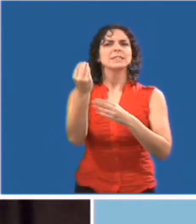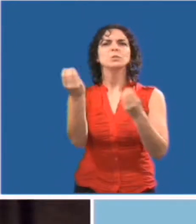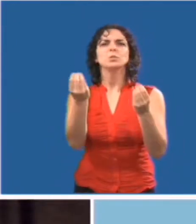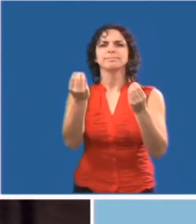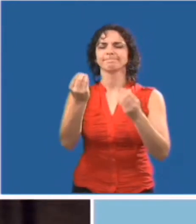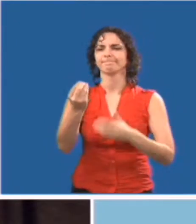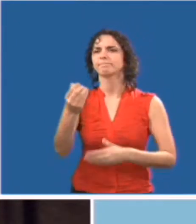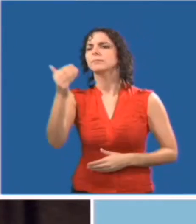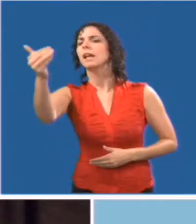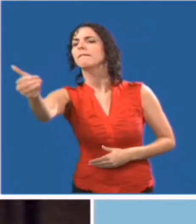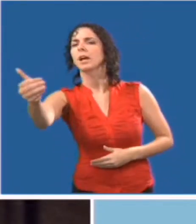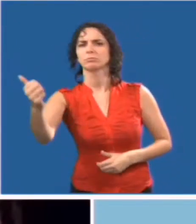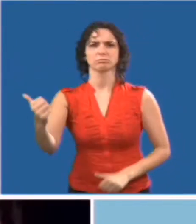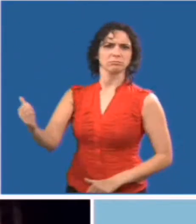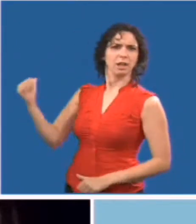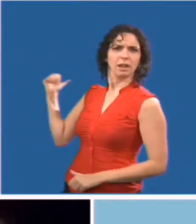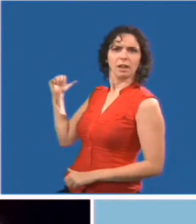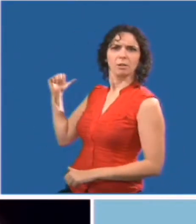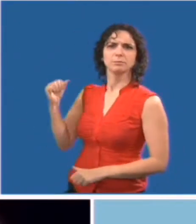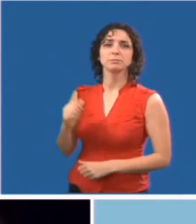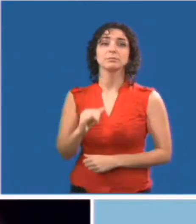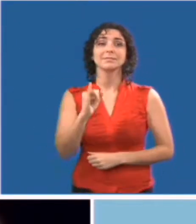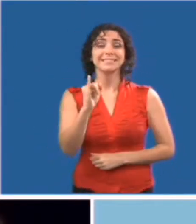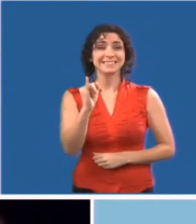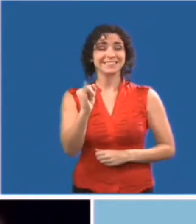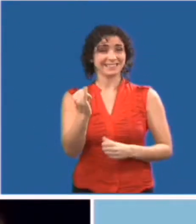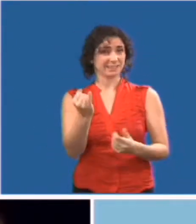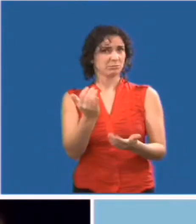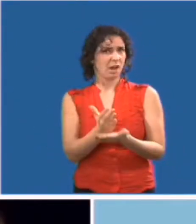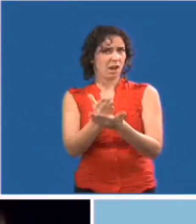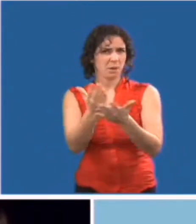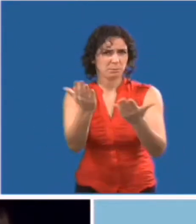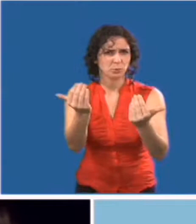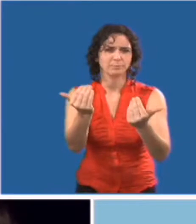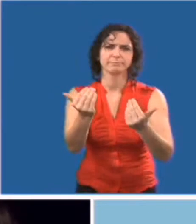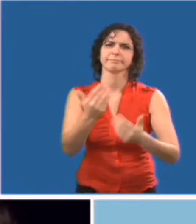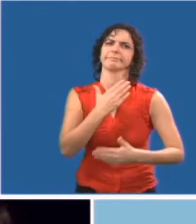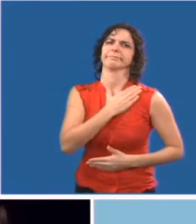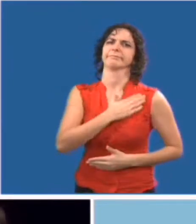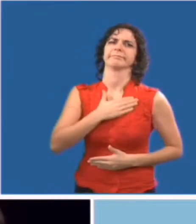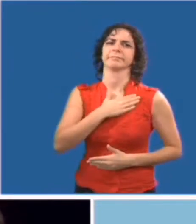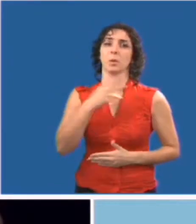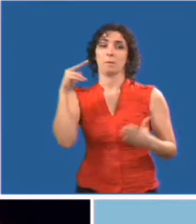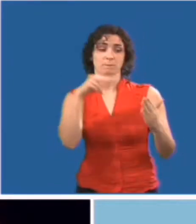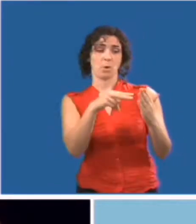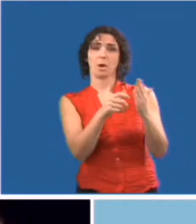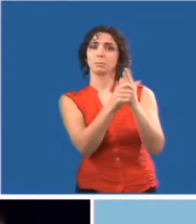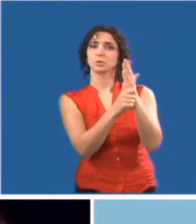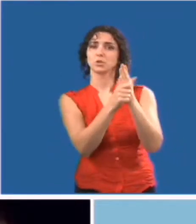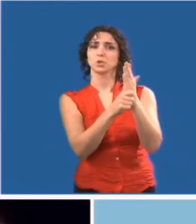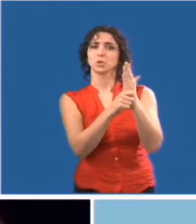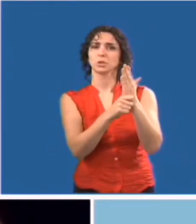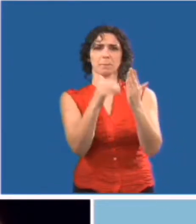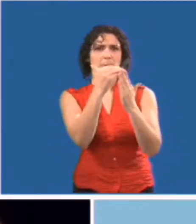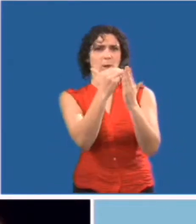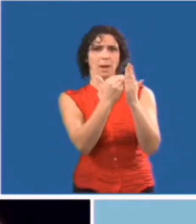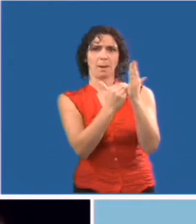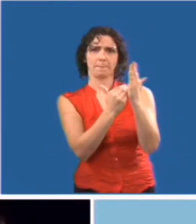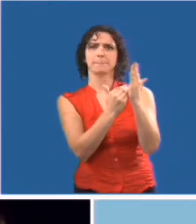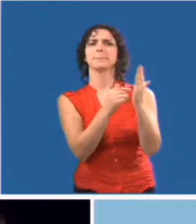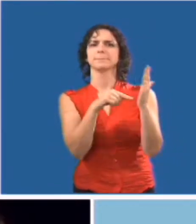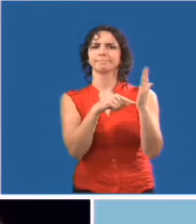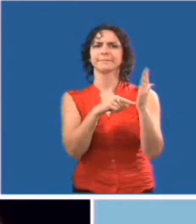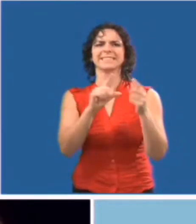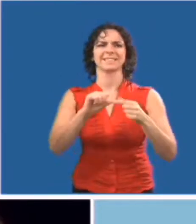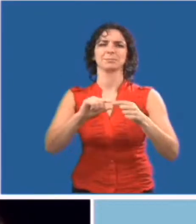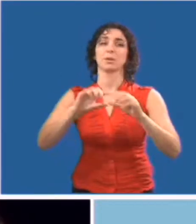de la salle. Si vous avez besoin d'aide, veuillez lire la note dans le programme qui vous indique la marche à suivre pour